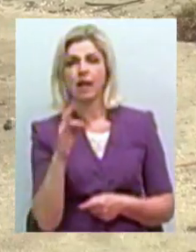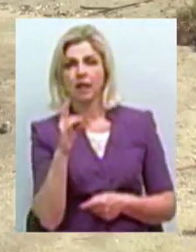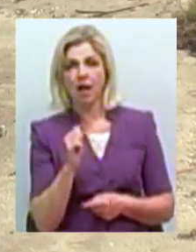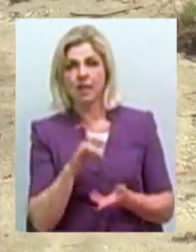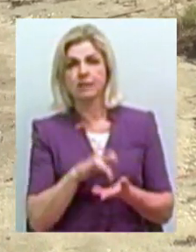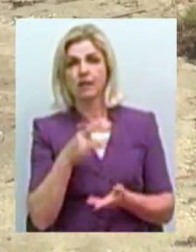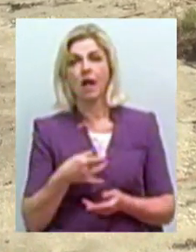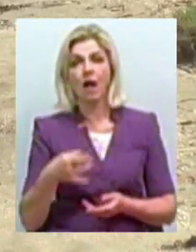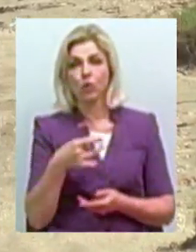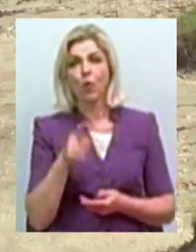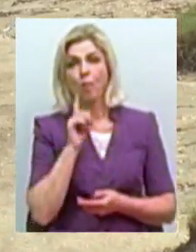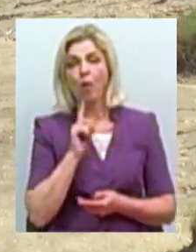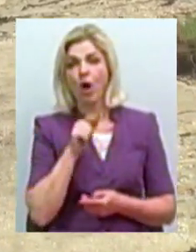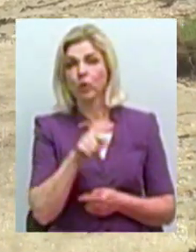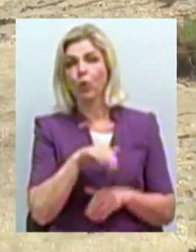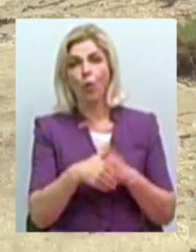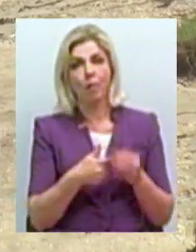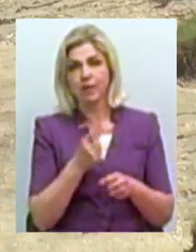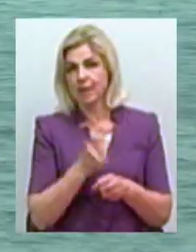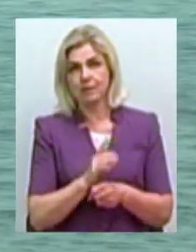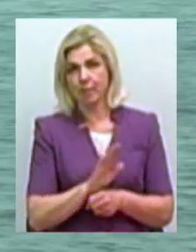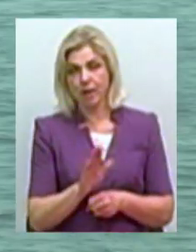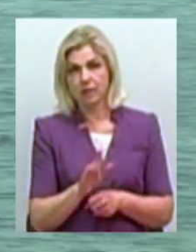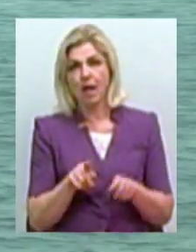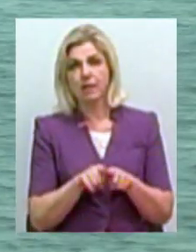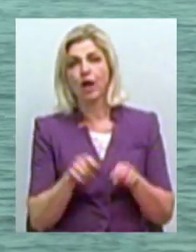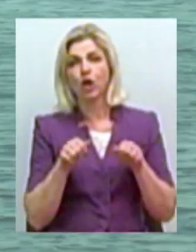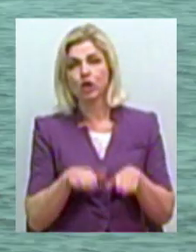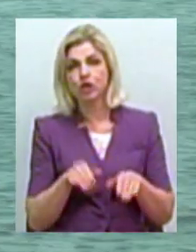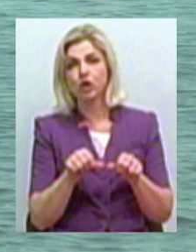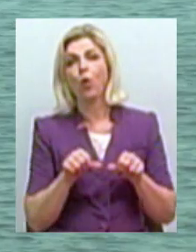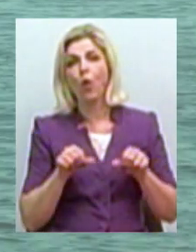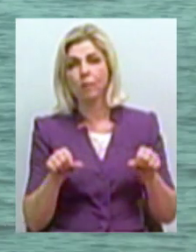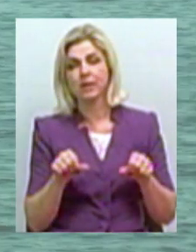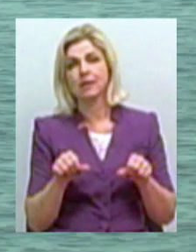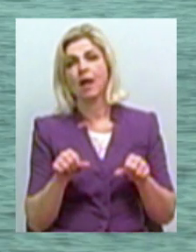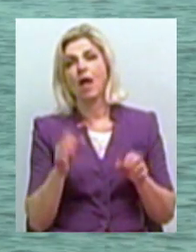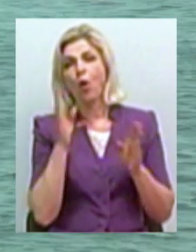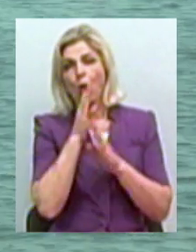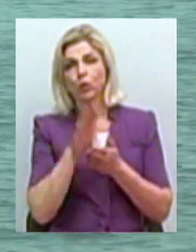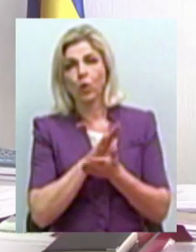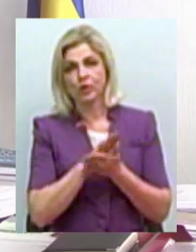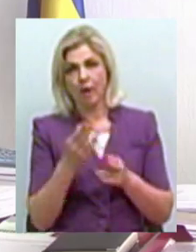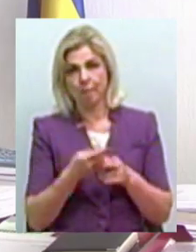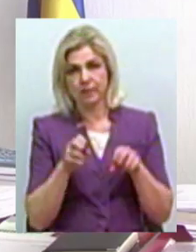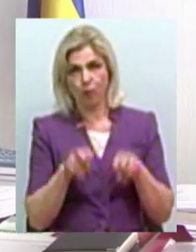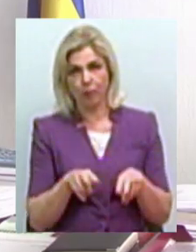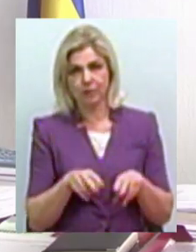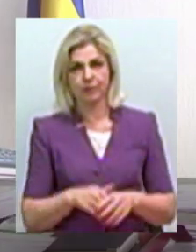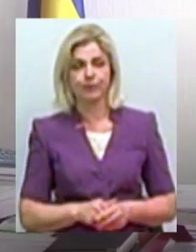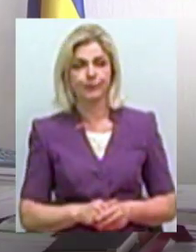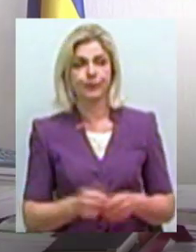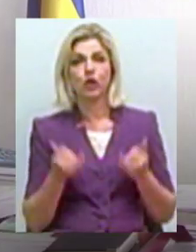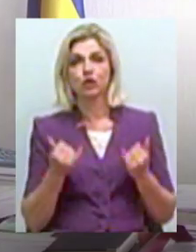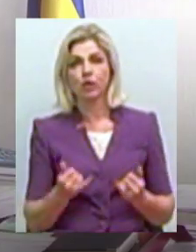купання тут не забороняють та не обмежують. Такі рішення приймає комісія з техногенної та екологічної безпеки. Зараз ми